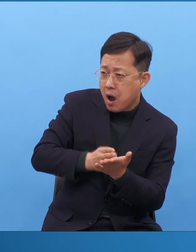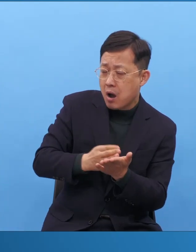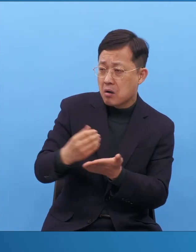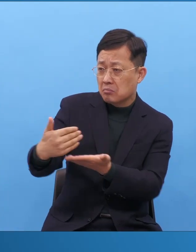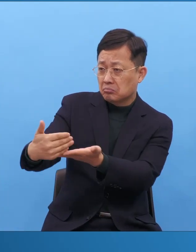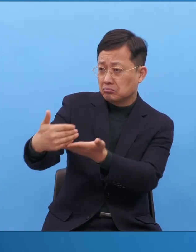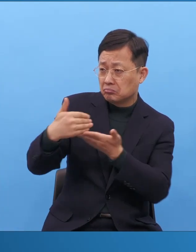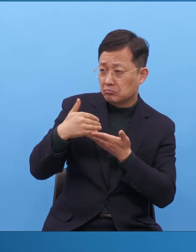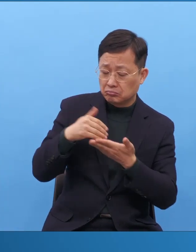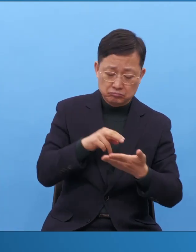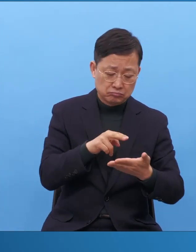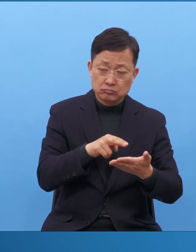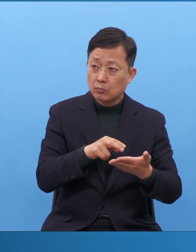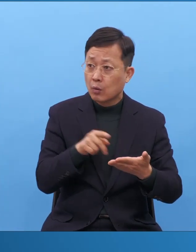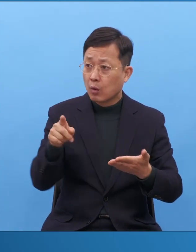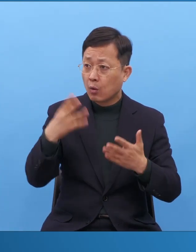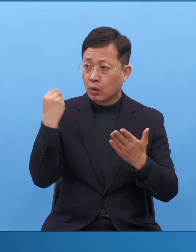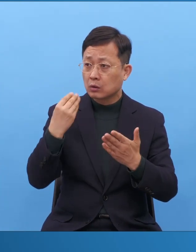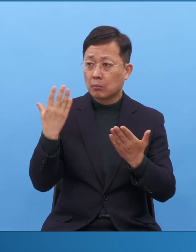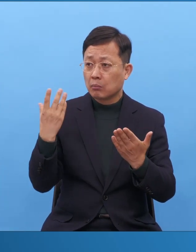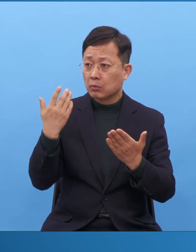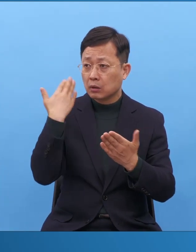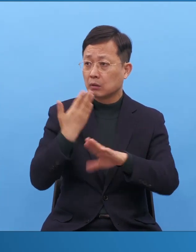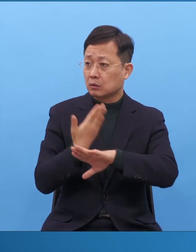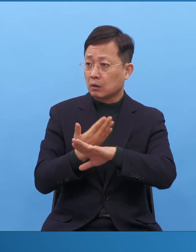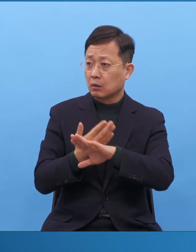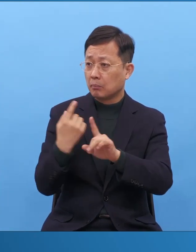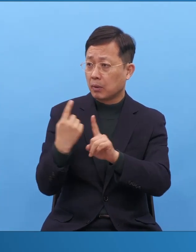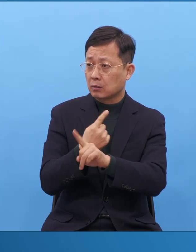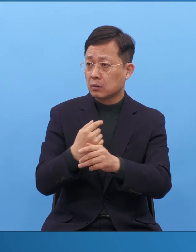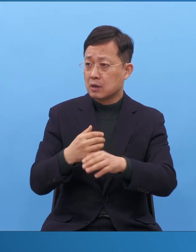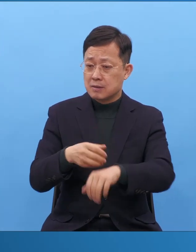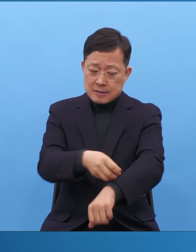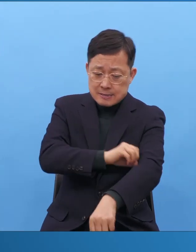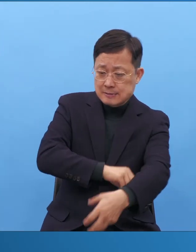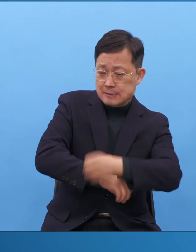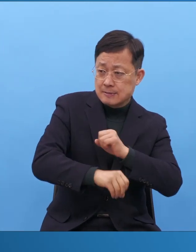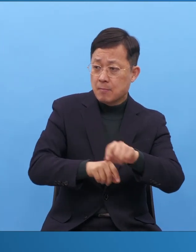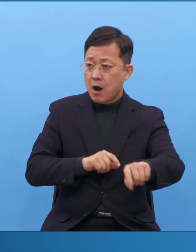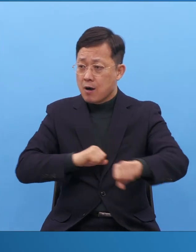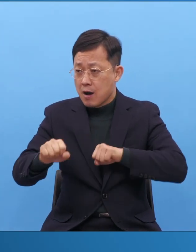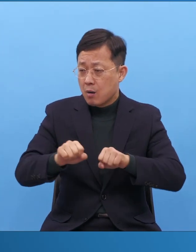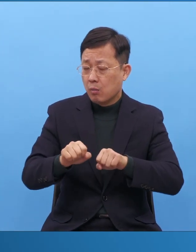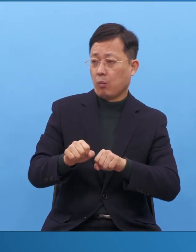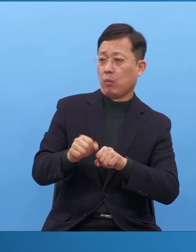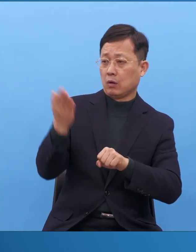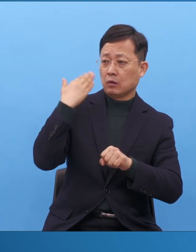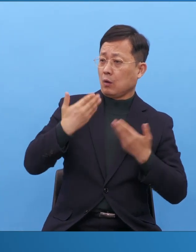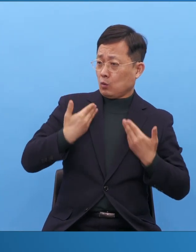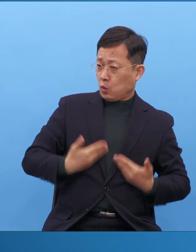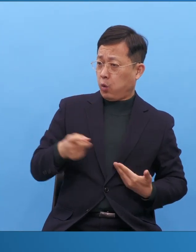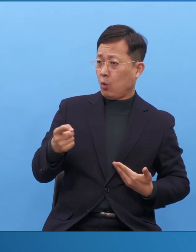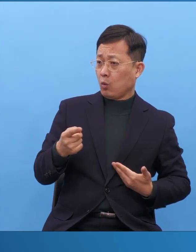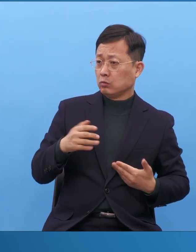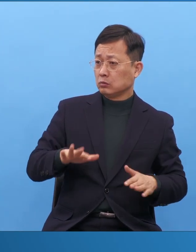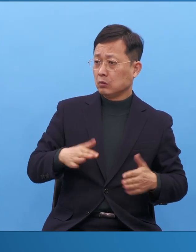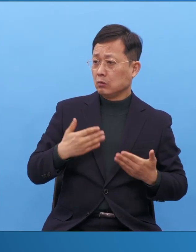그래서 가만히 보니까 어떻게 사람이 바뀌었나 보니까 사람이 적극적으로 바뀌었어요. 전혀 안 그렇거든요.